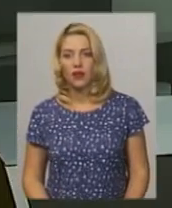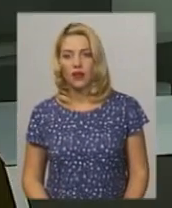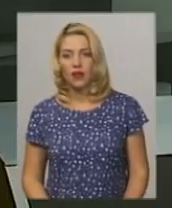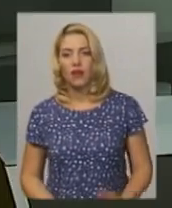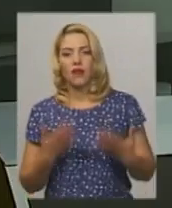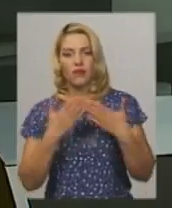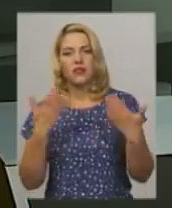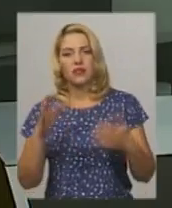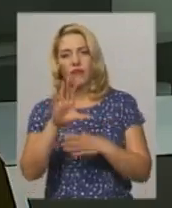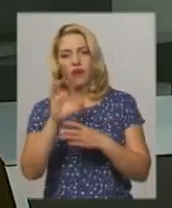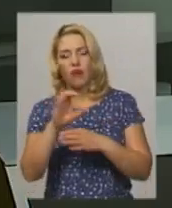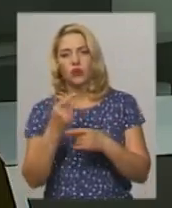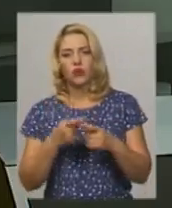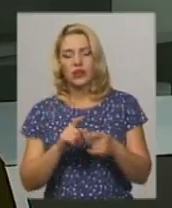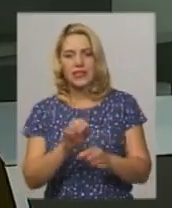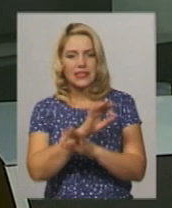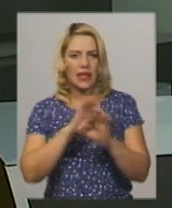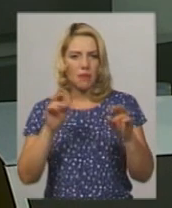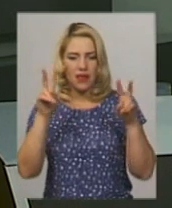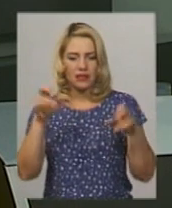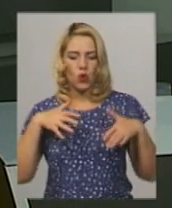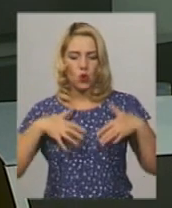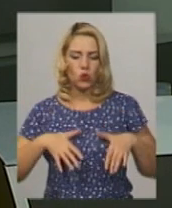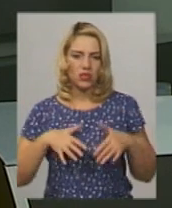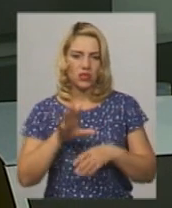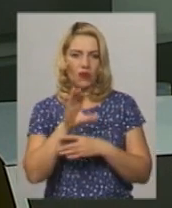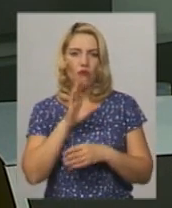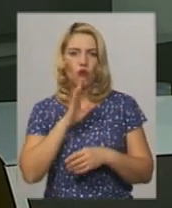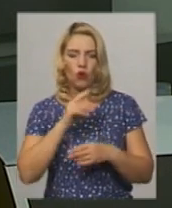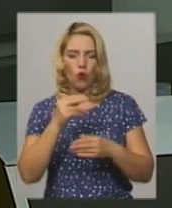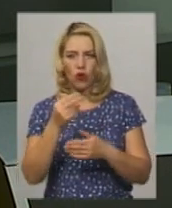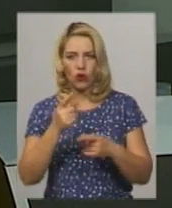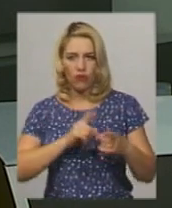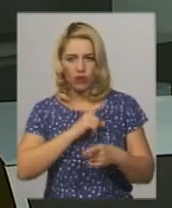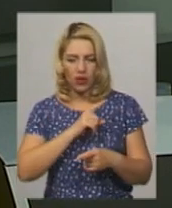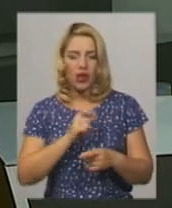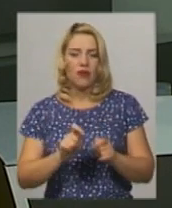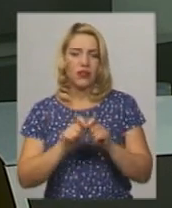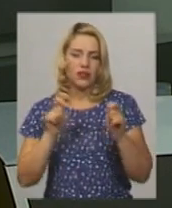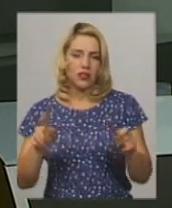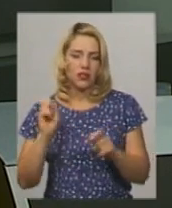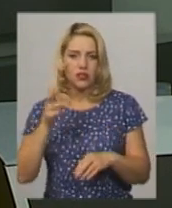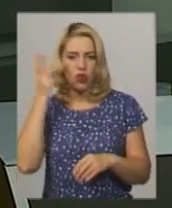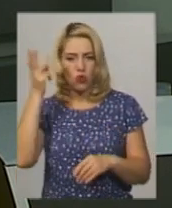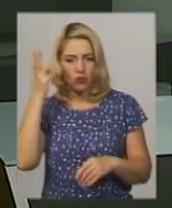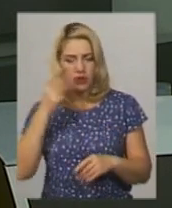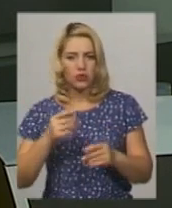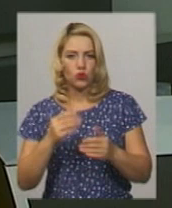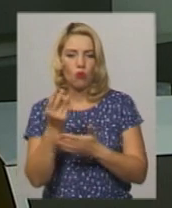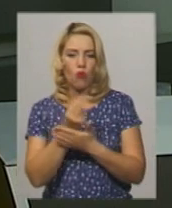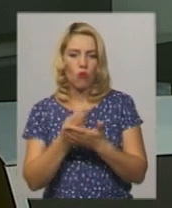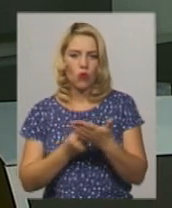Виставка фотографій «The best» грузинського фотографа Наталії Звіададзі відкрилася у Хмельницькому музеї в студії фотомистецтва.